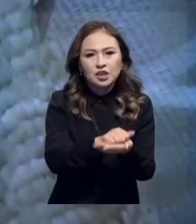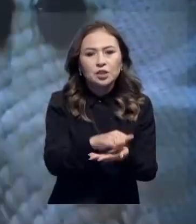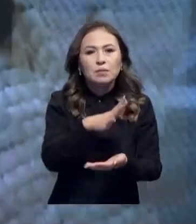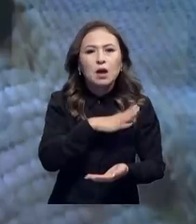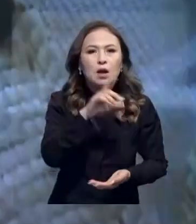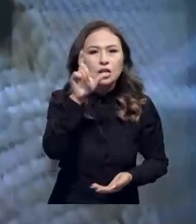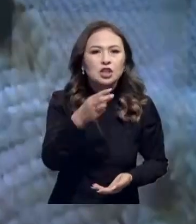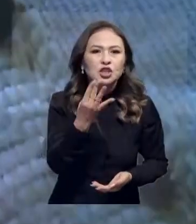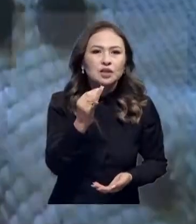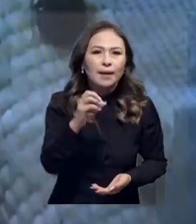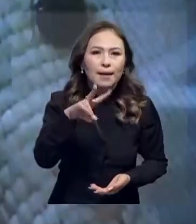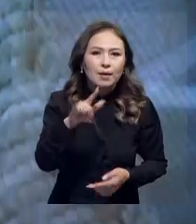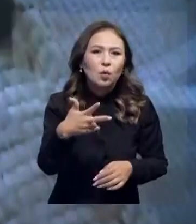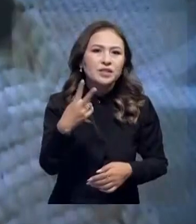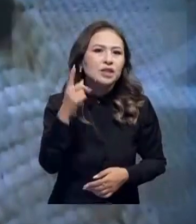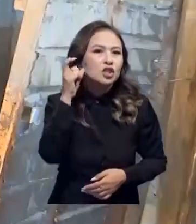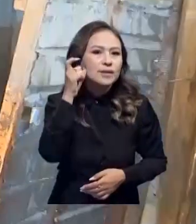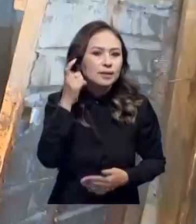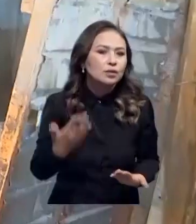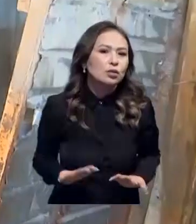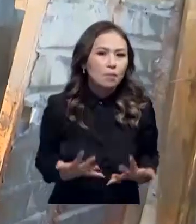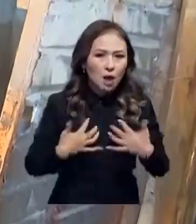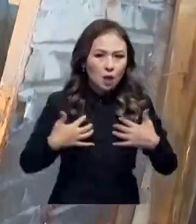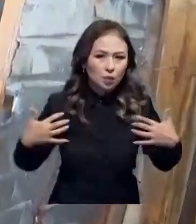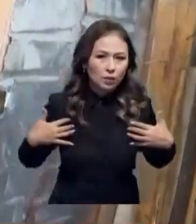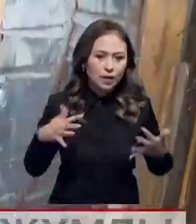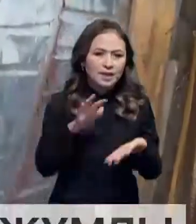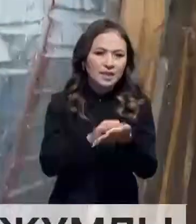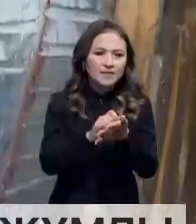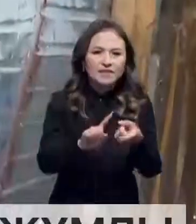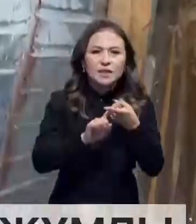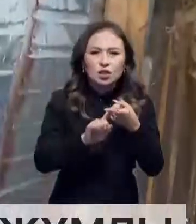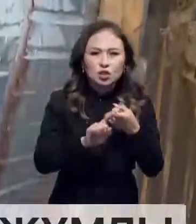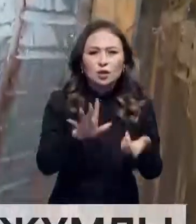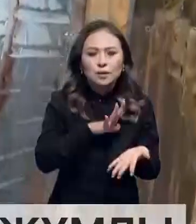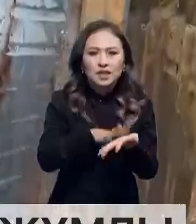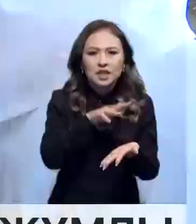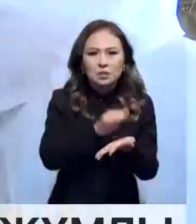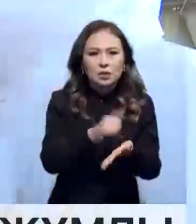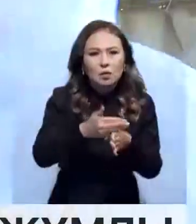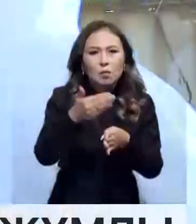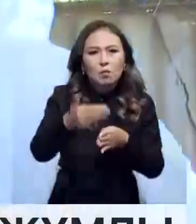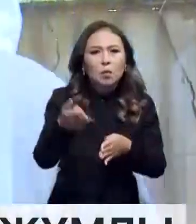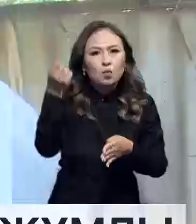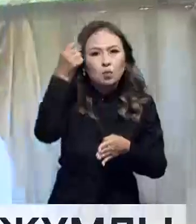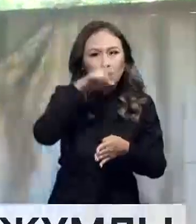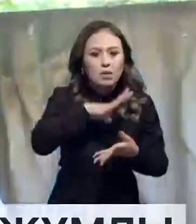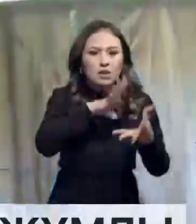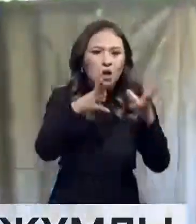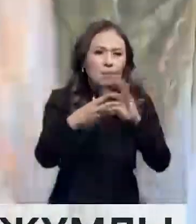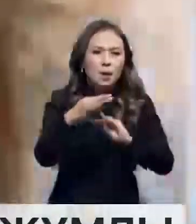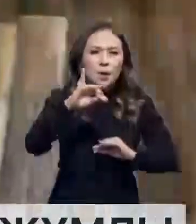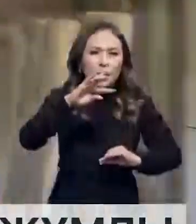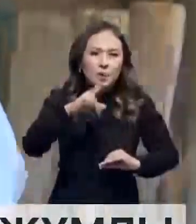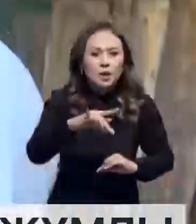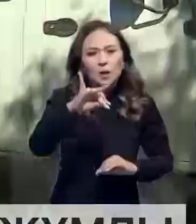азамат, шейлі ауданының 32 жастағы тұрғына. Ол мал шаруашылығымен айналысықан, инфекция жұқтырғанын кешпілген дейді мамандар. Жалпы